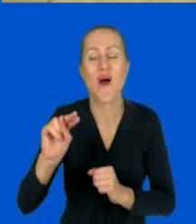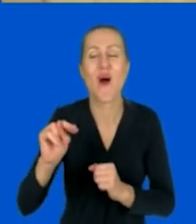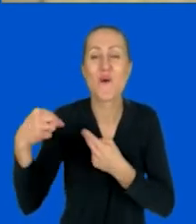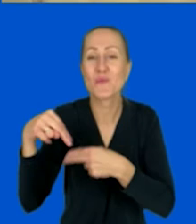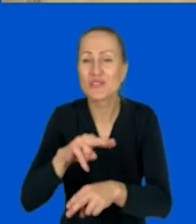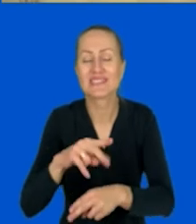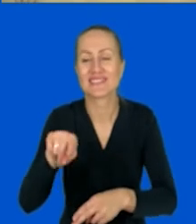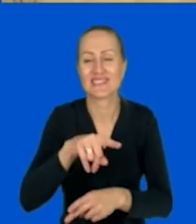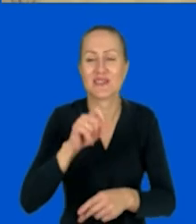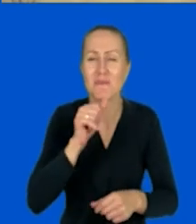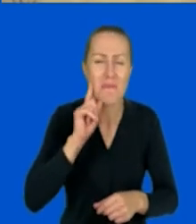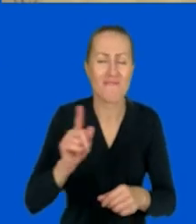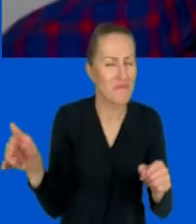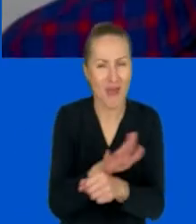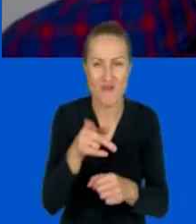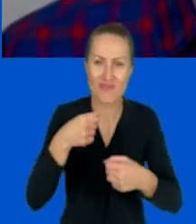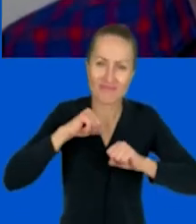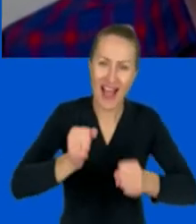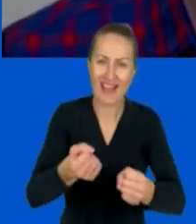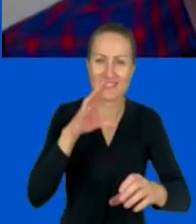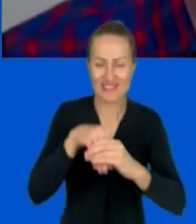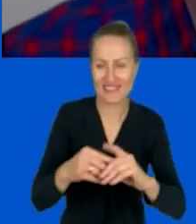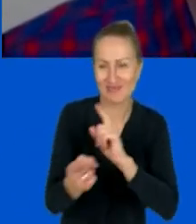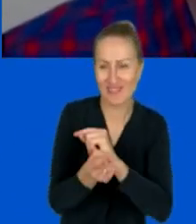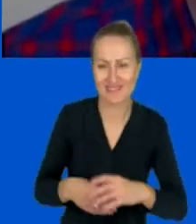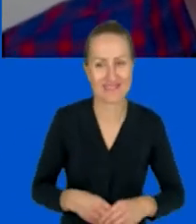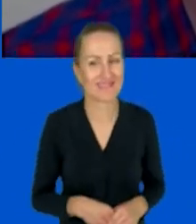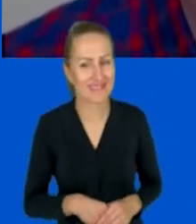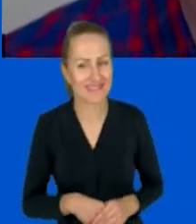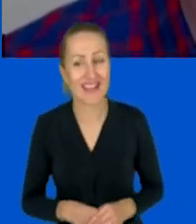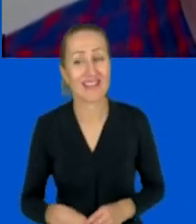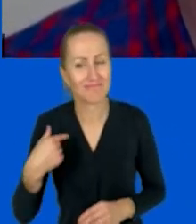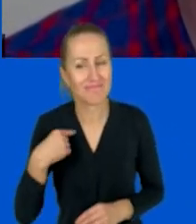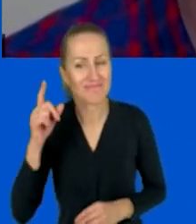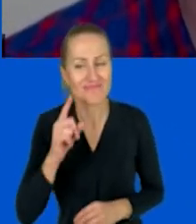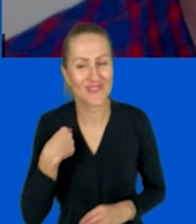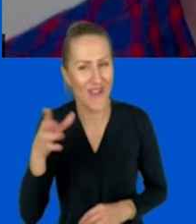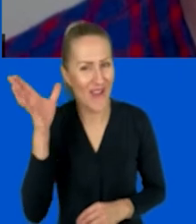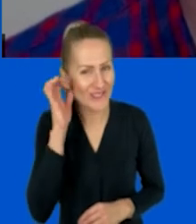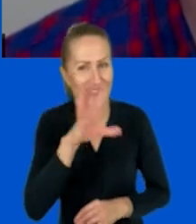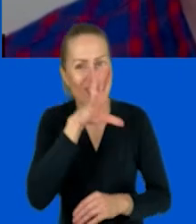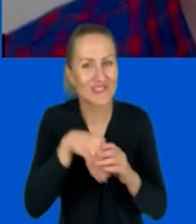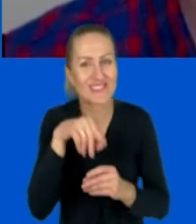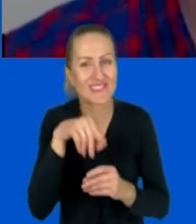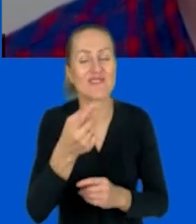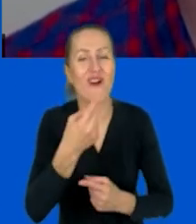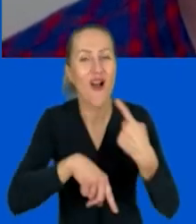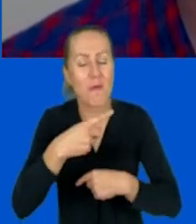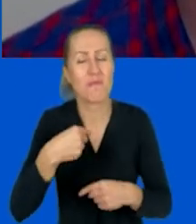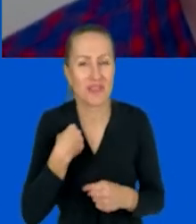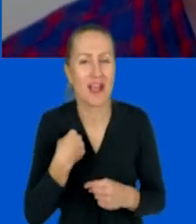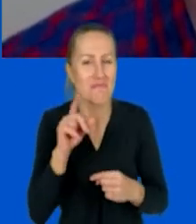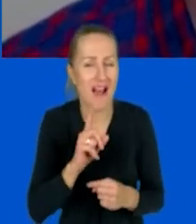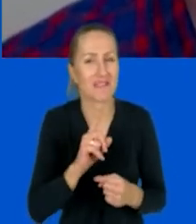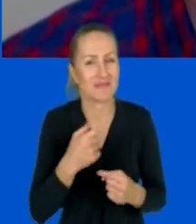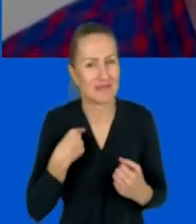zaangażowani w nasze spotkanie? Wiejku, powiem Ci, Jaga, że ja się słuchuję we wszystko to, co mówisz, bo z jednej strony zawsze bardzo